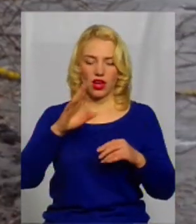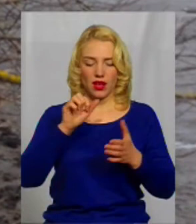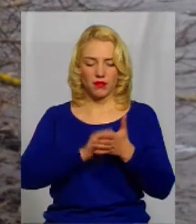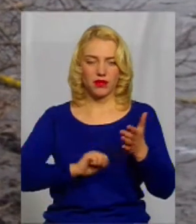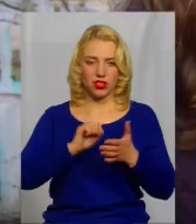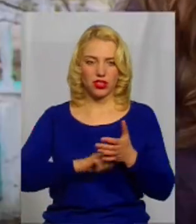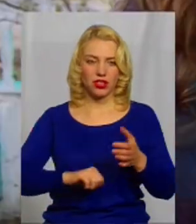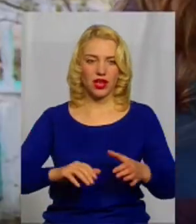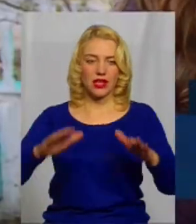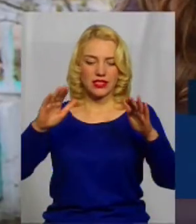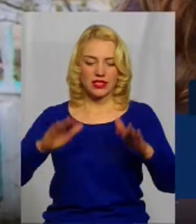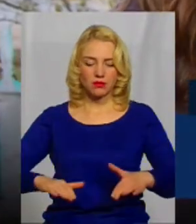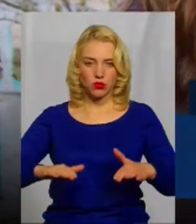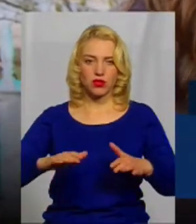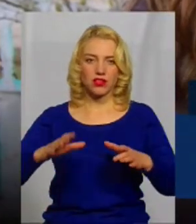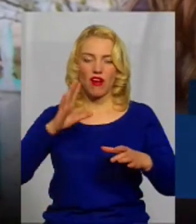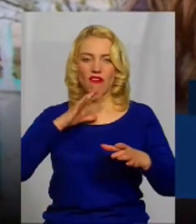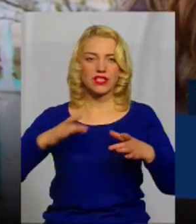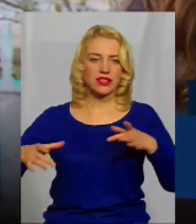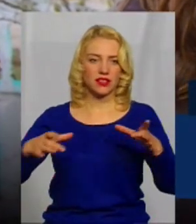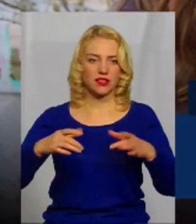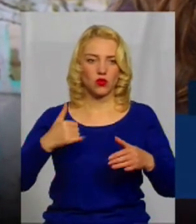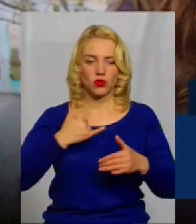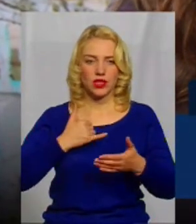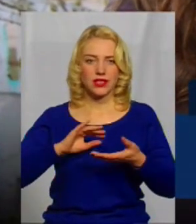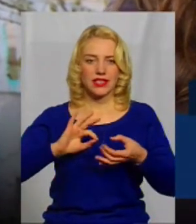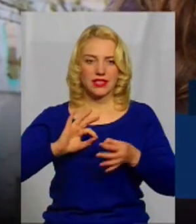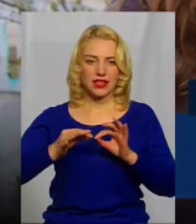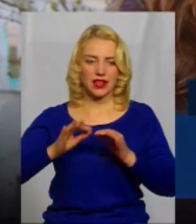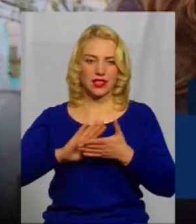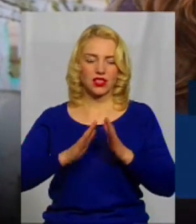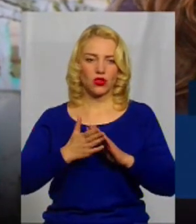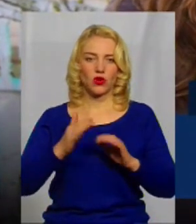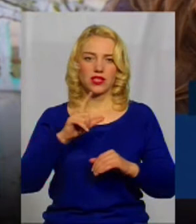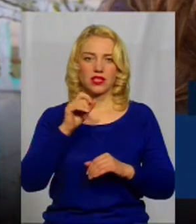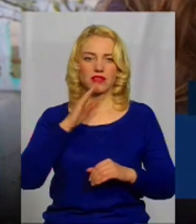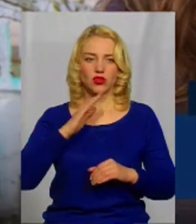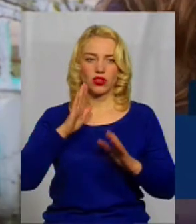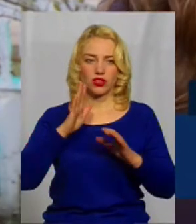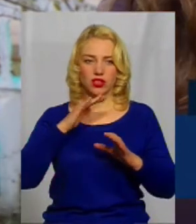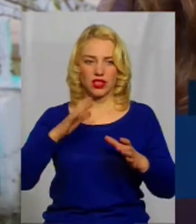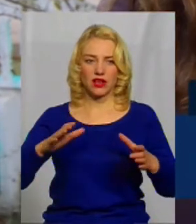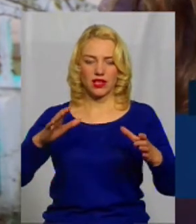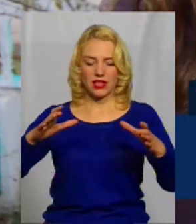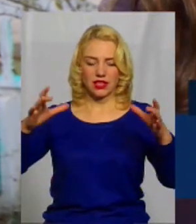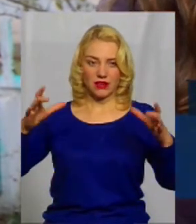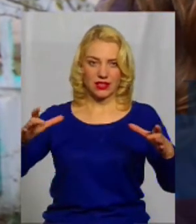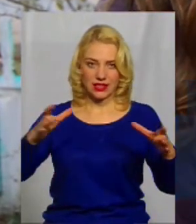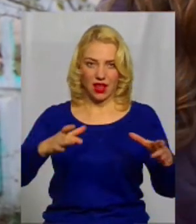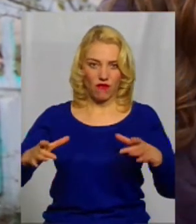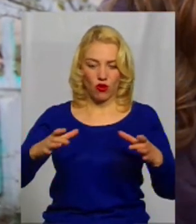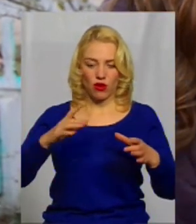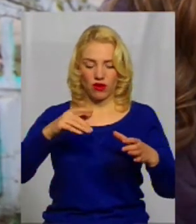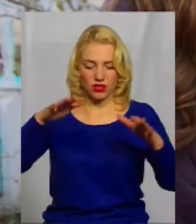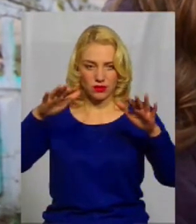сільського ставу. У нас дуже складна ситуація в селі з водою. Оце тільки починають ставок спускати, все. Води нема